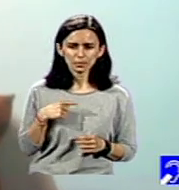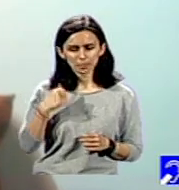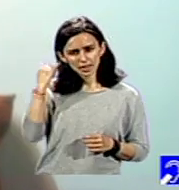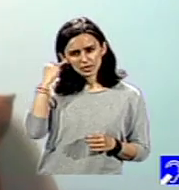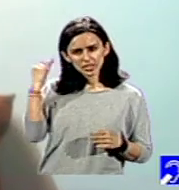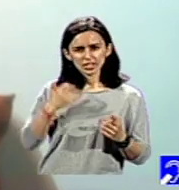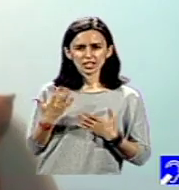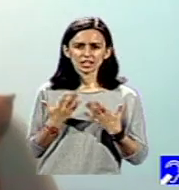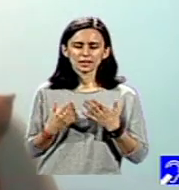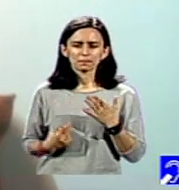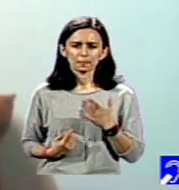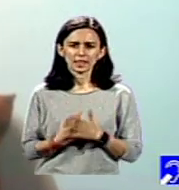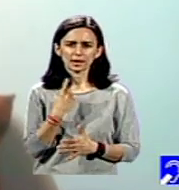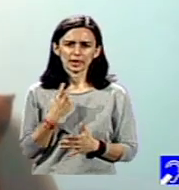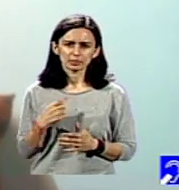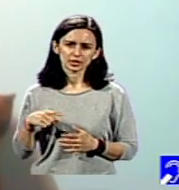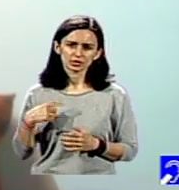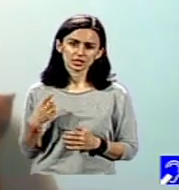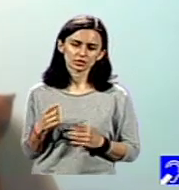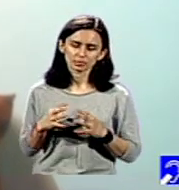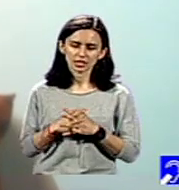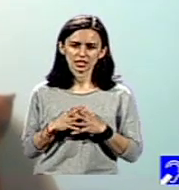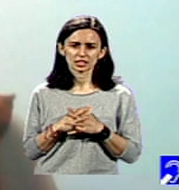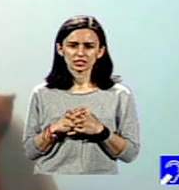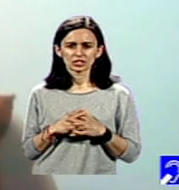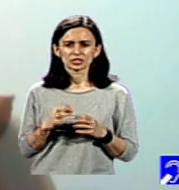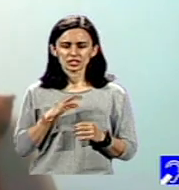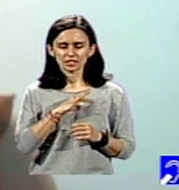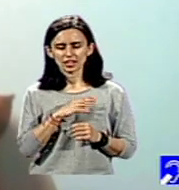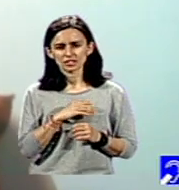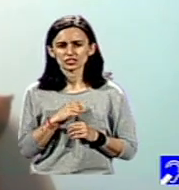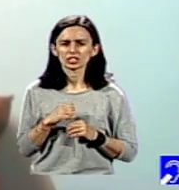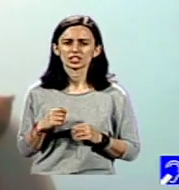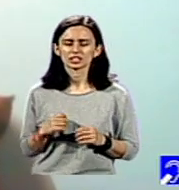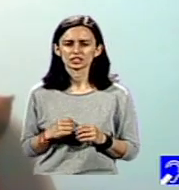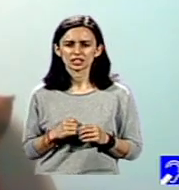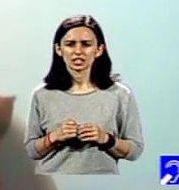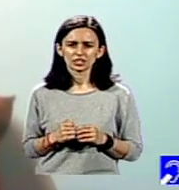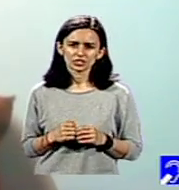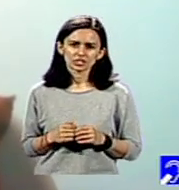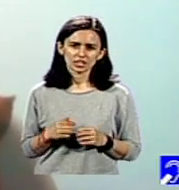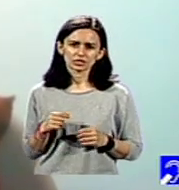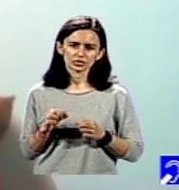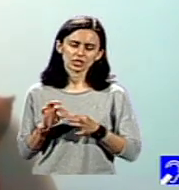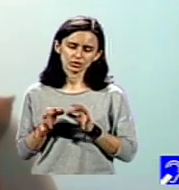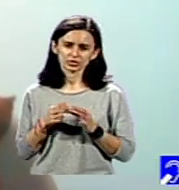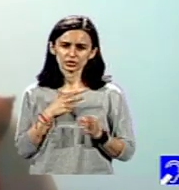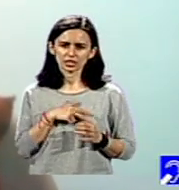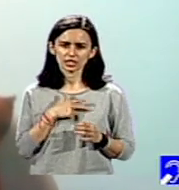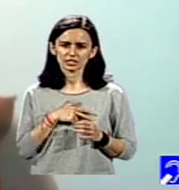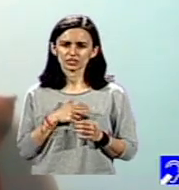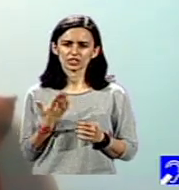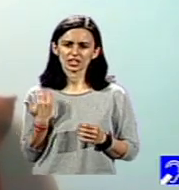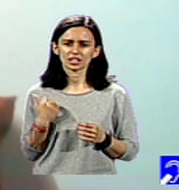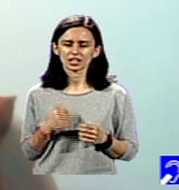după Revoluția franceză, deși pe atunci socială încă se confunda cu socialistă, adică cu niște tentative